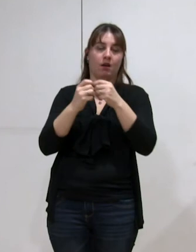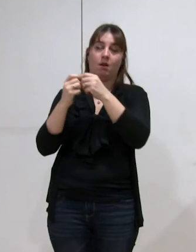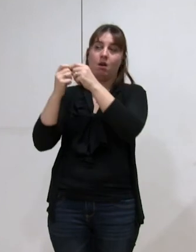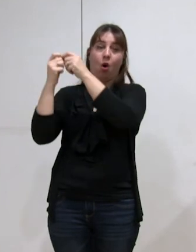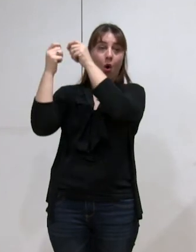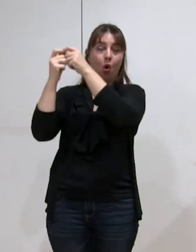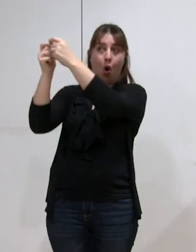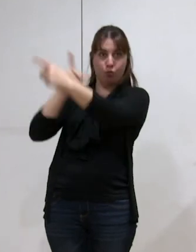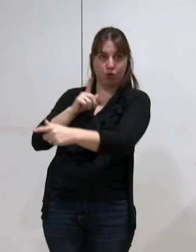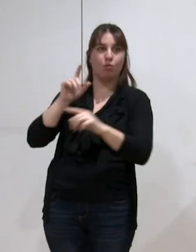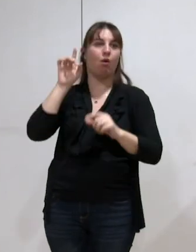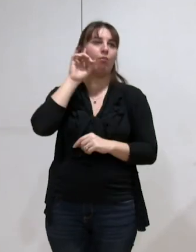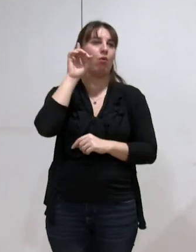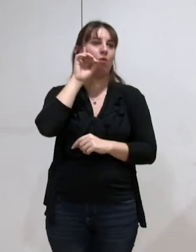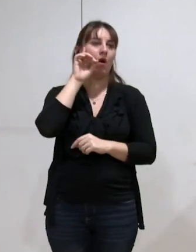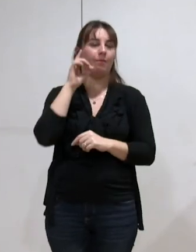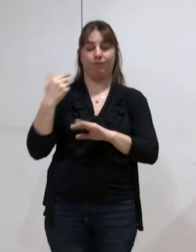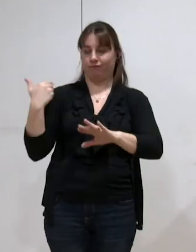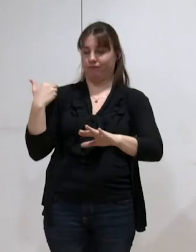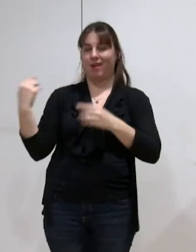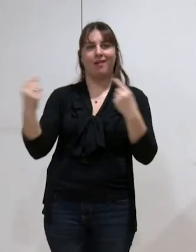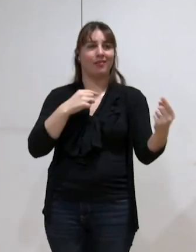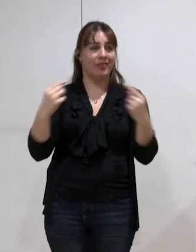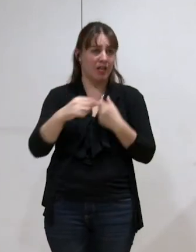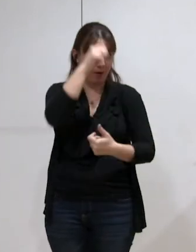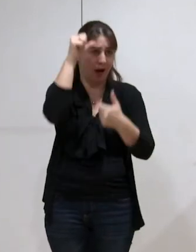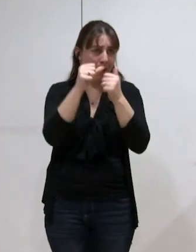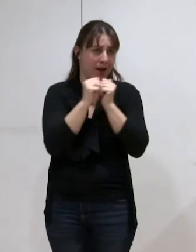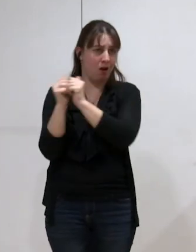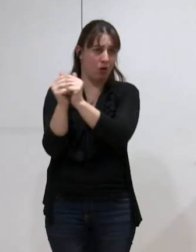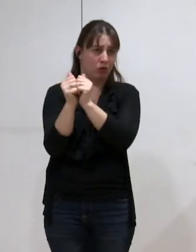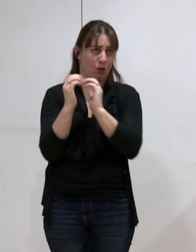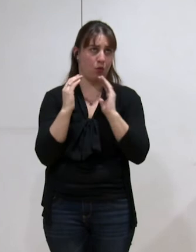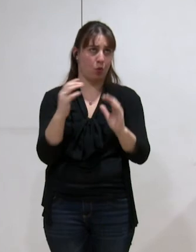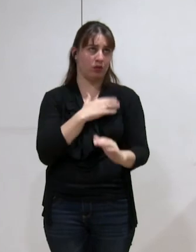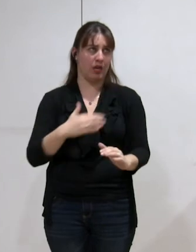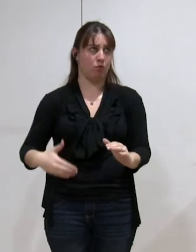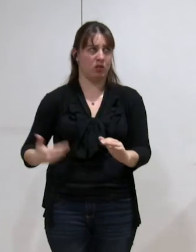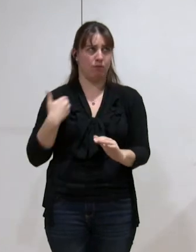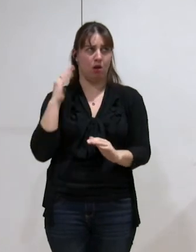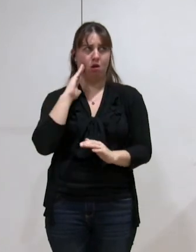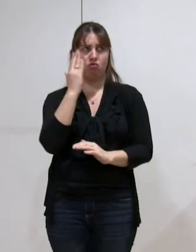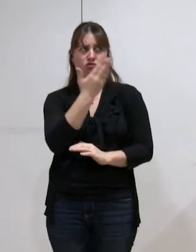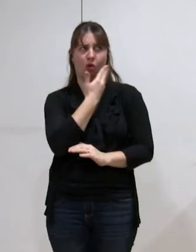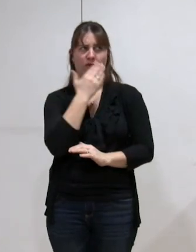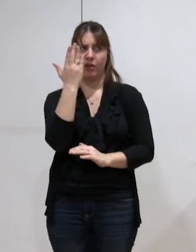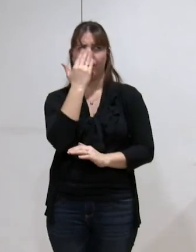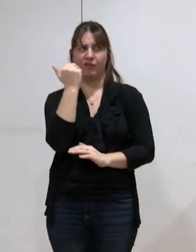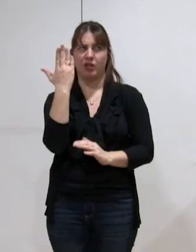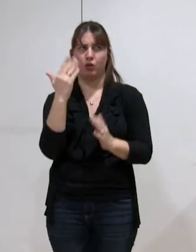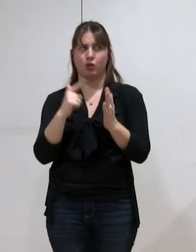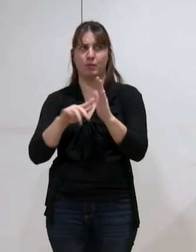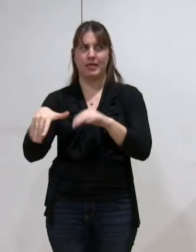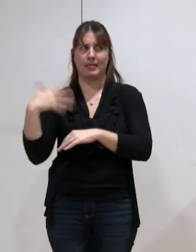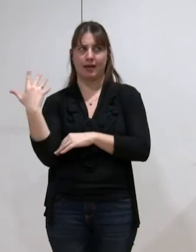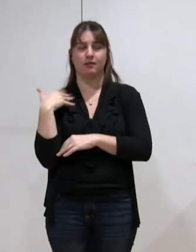métropole puisque, comme nous en avions délibéré ensemble en janvier ou février 2015, la